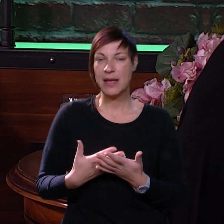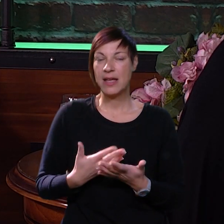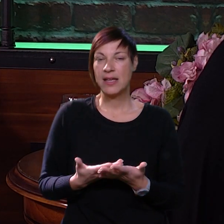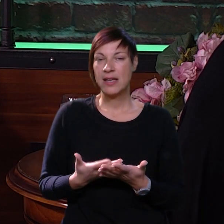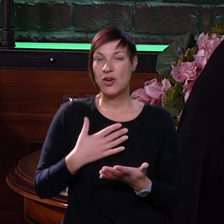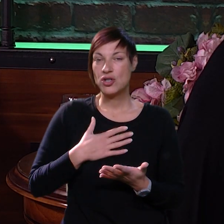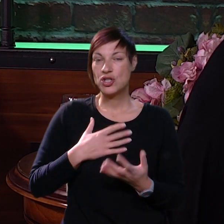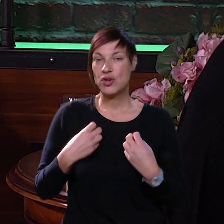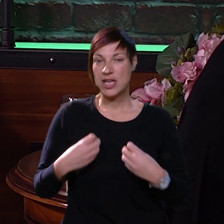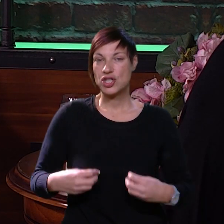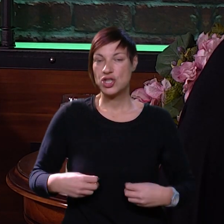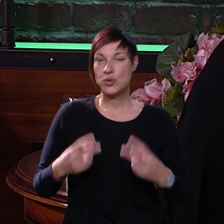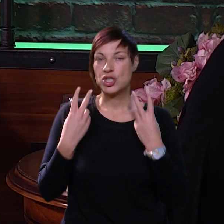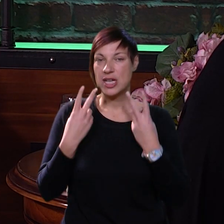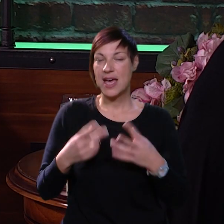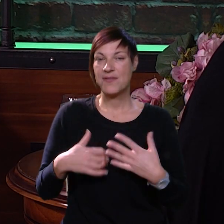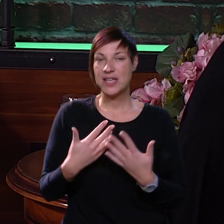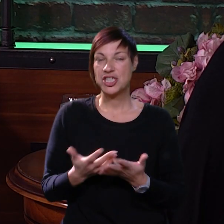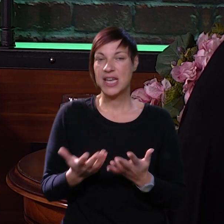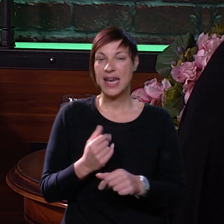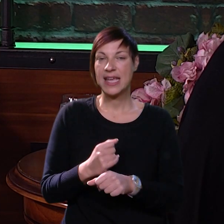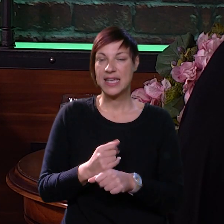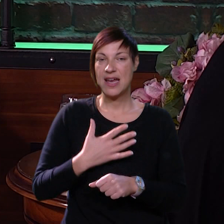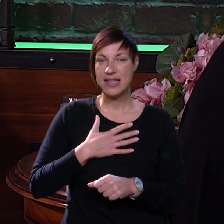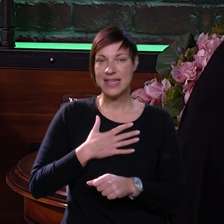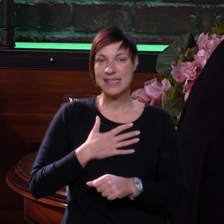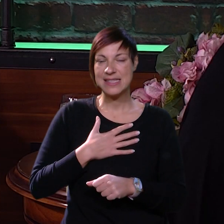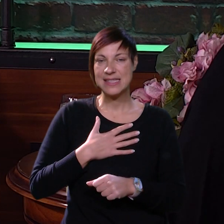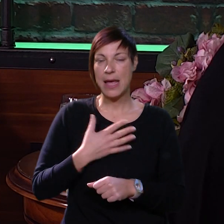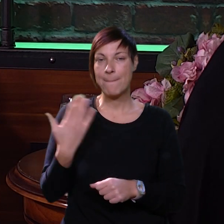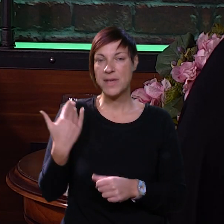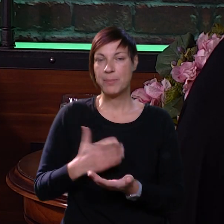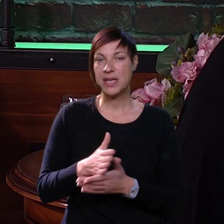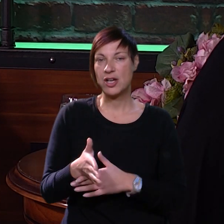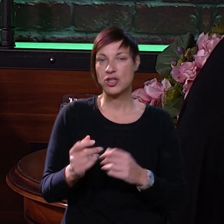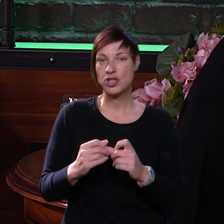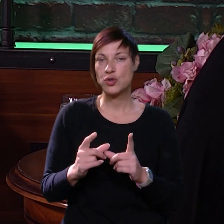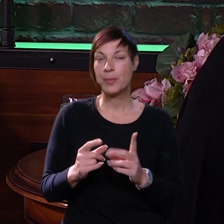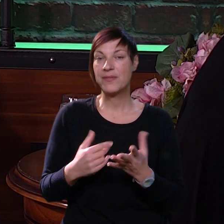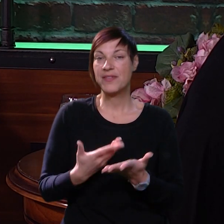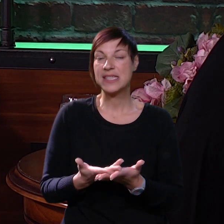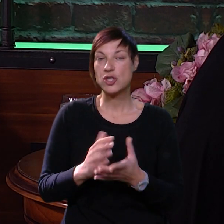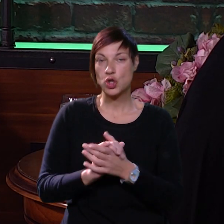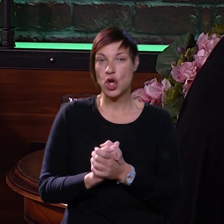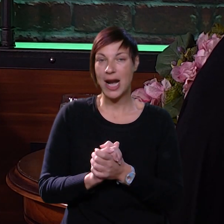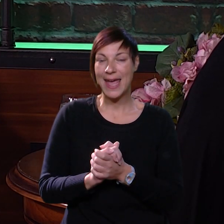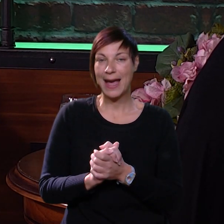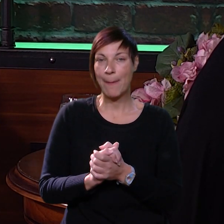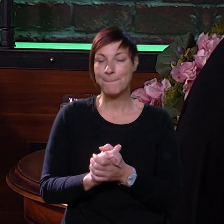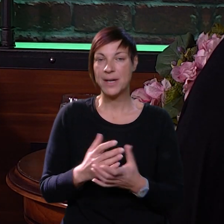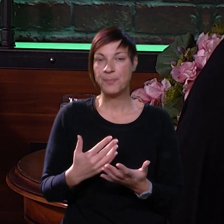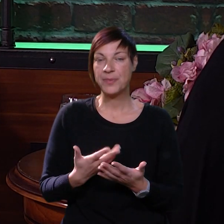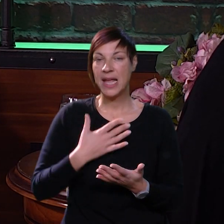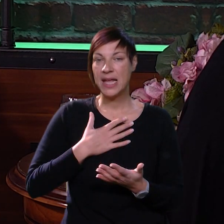Ono što je nekako u našoj struci najvažnije zapravo neki rad na sebi, bilo kroz superviziju sa kolegama,